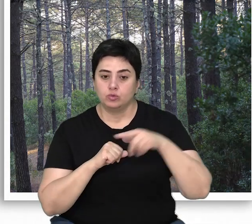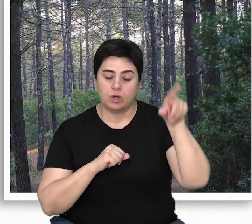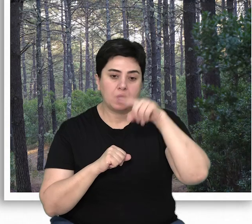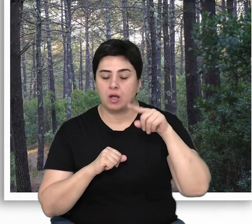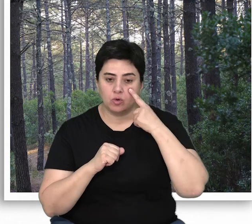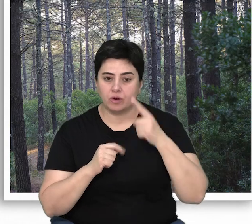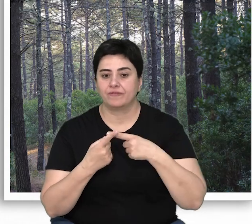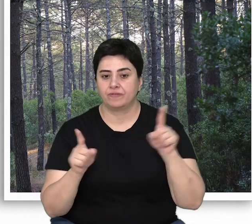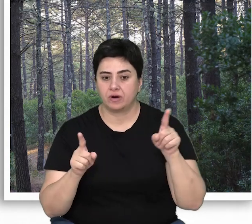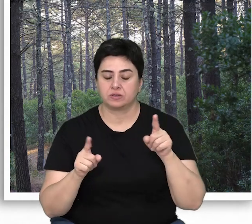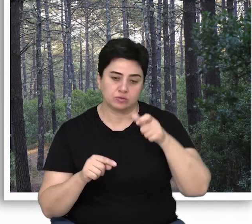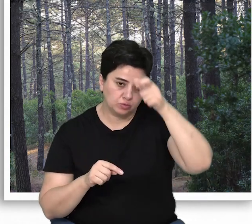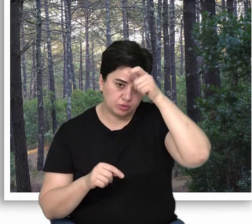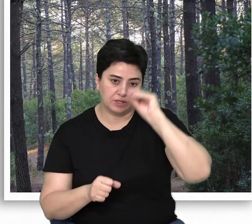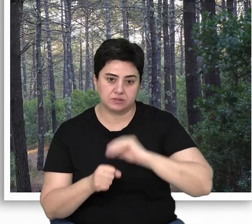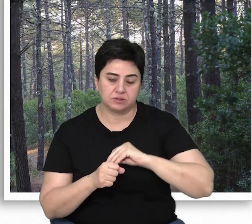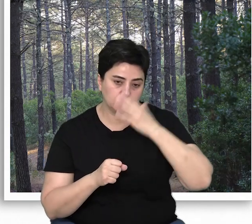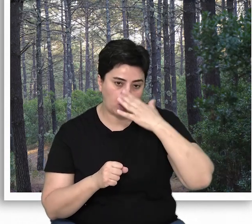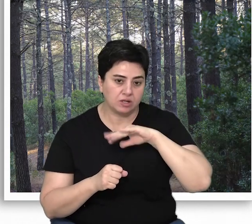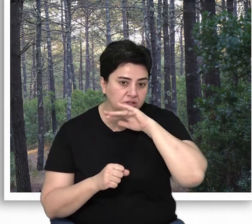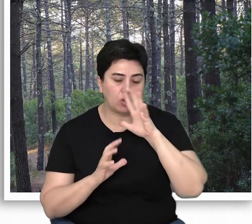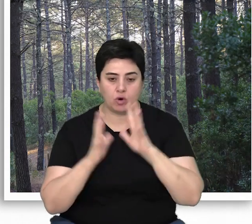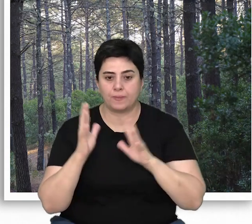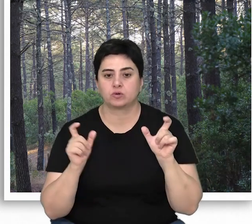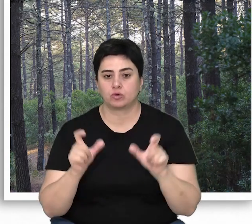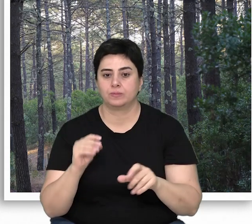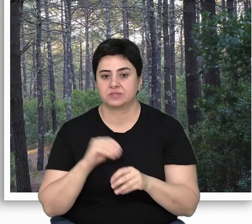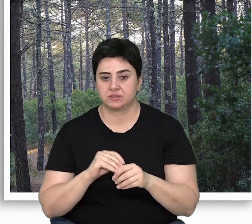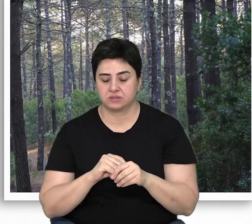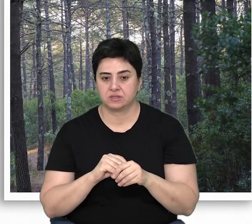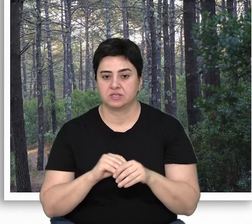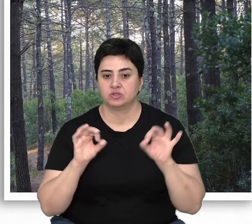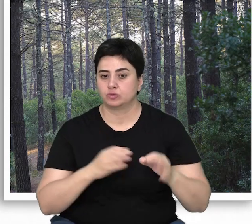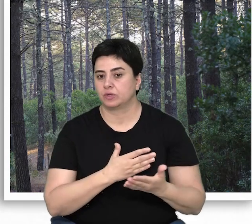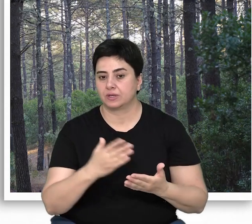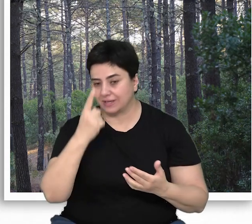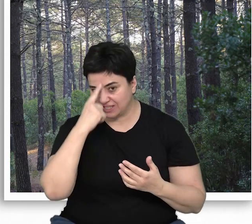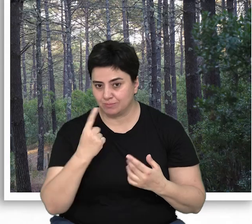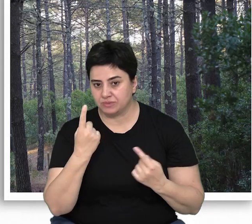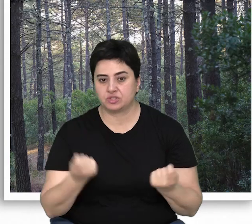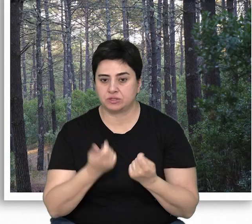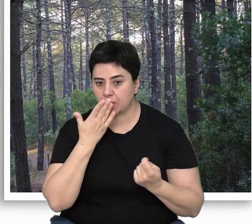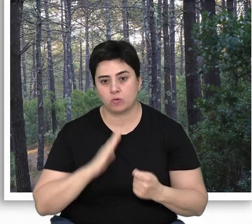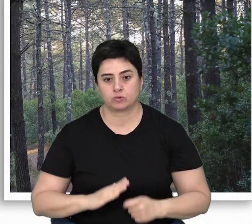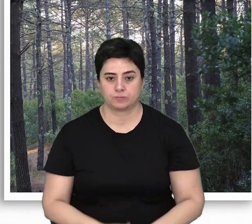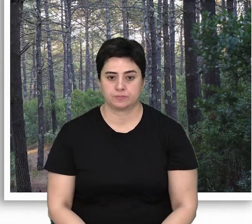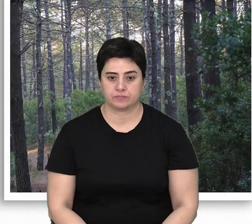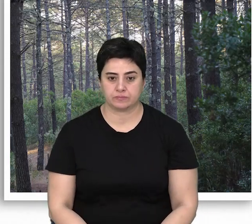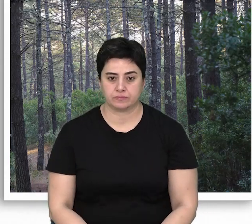dünya ülkelerinin tersine ne yazık ki ülkemizde doğal yaşlı ormanların korunması için şimdiye dek resmi bir çaba